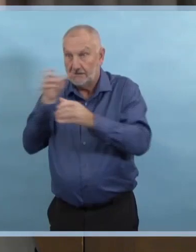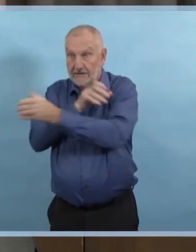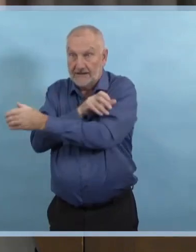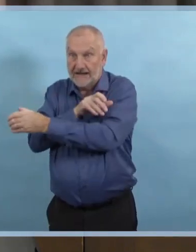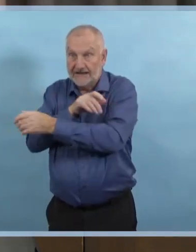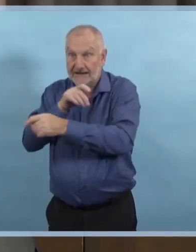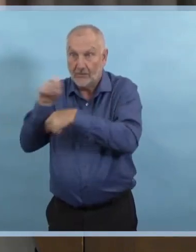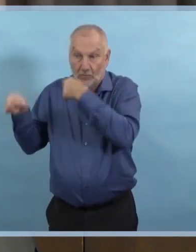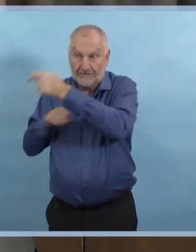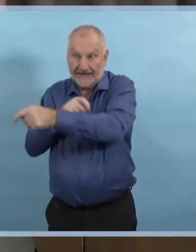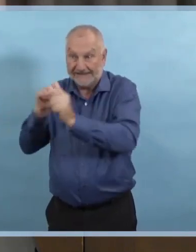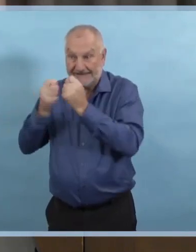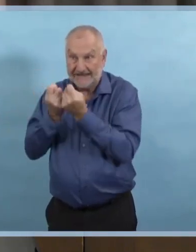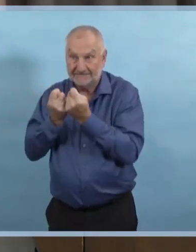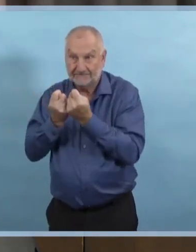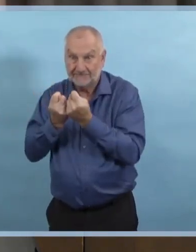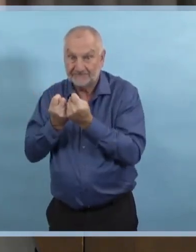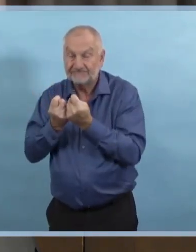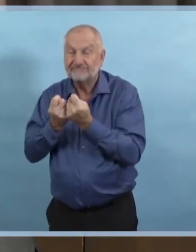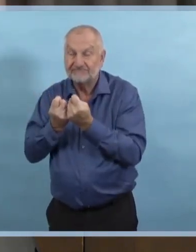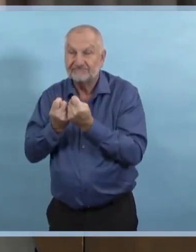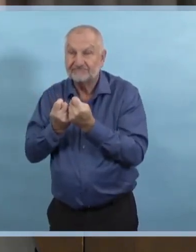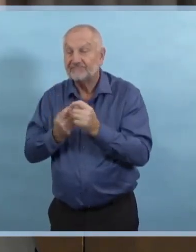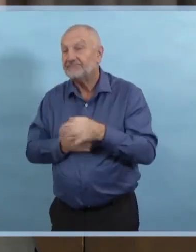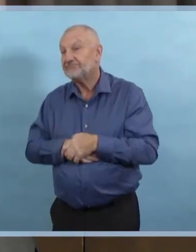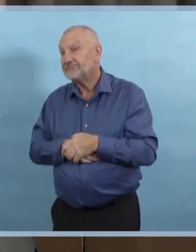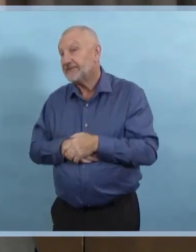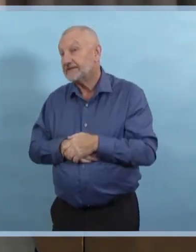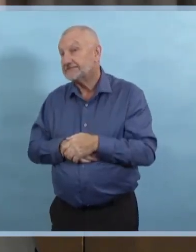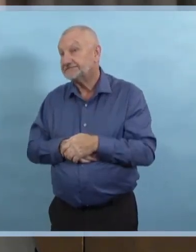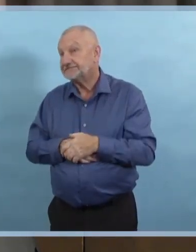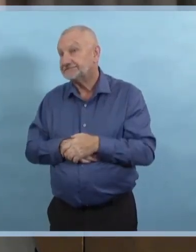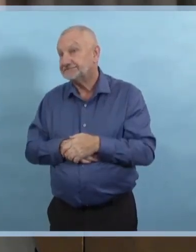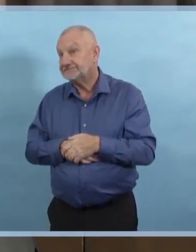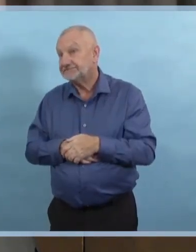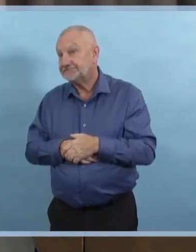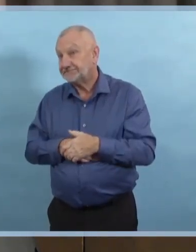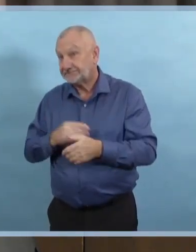En fait, il y eu quelques cas positifs dans l'équipe lors de la fin de semaine.